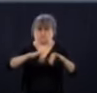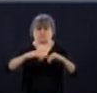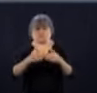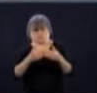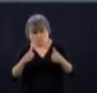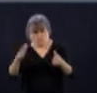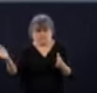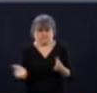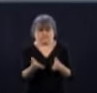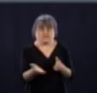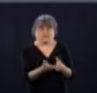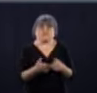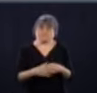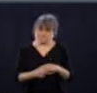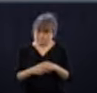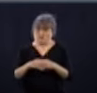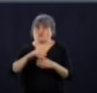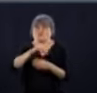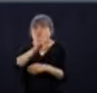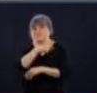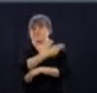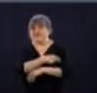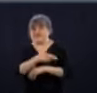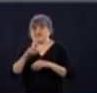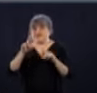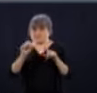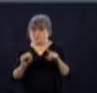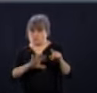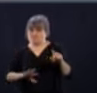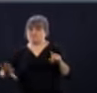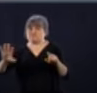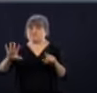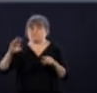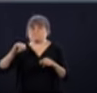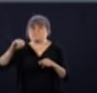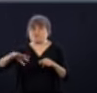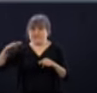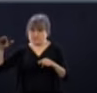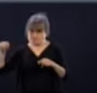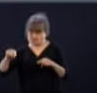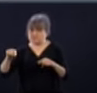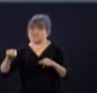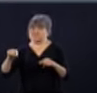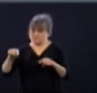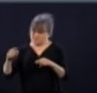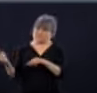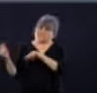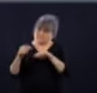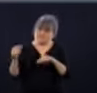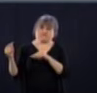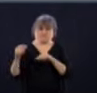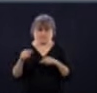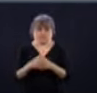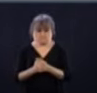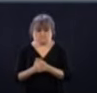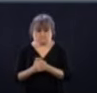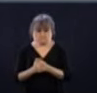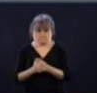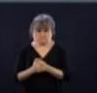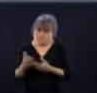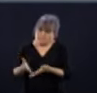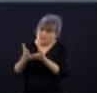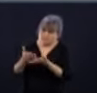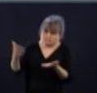'aider. Et c'est ce qu'ils ont fait. Puis je vais ajouter, en terminant, moi, je veux dire, parce que les urgences sont quand même très occupées